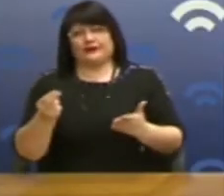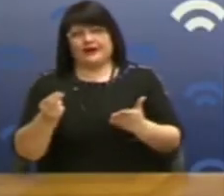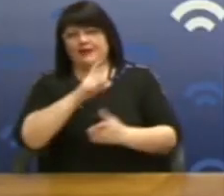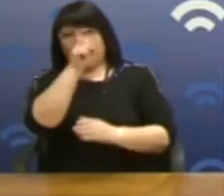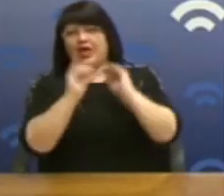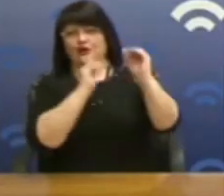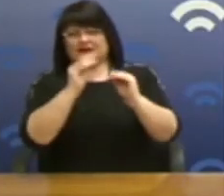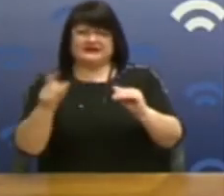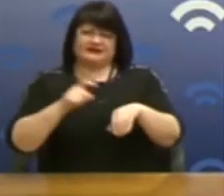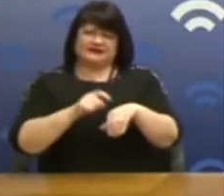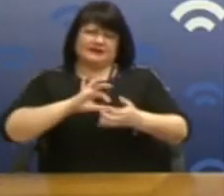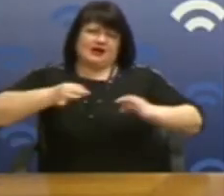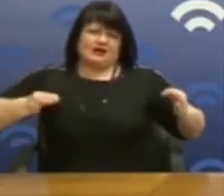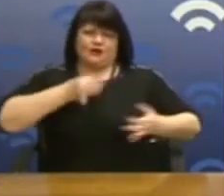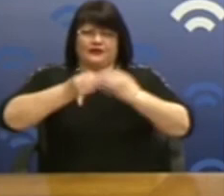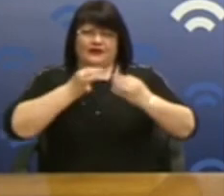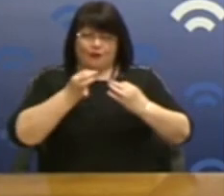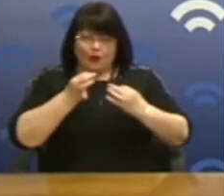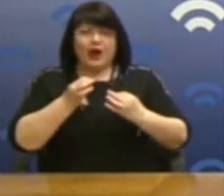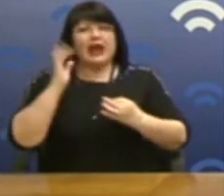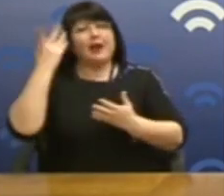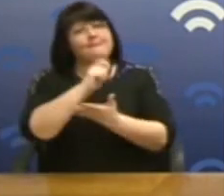πω αναλυτικά Είναι καταγραμμένα στα πρακτικά της Βουλής